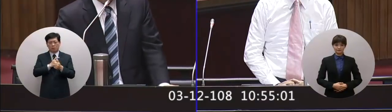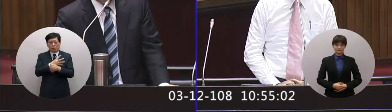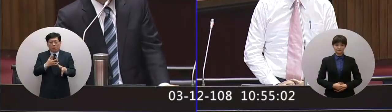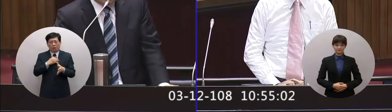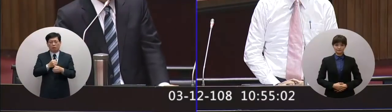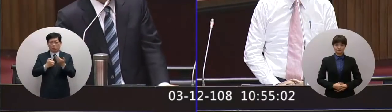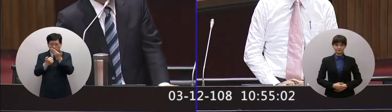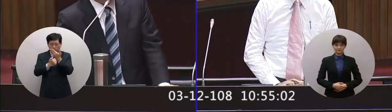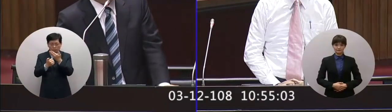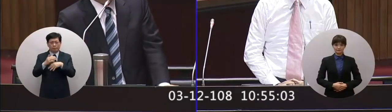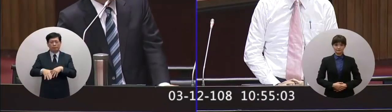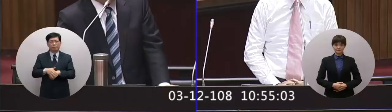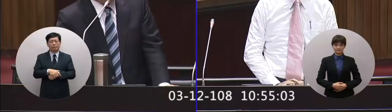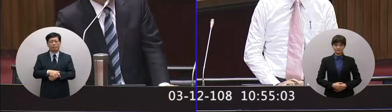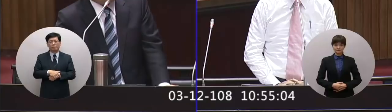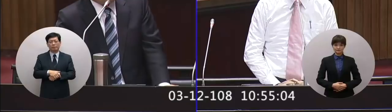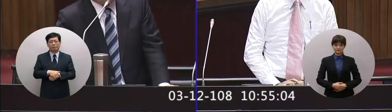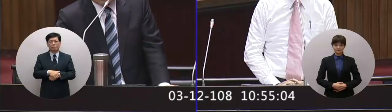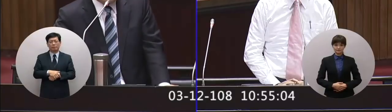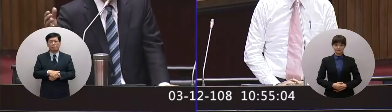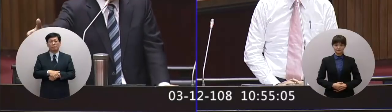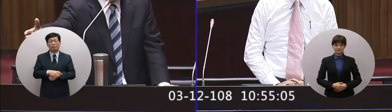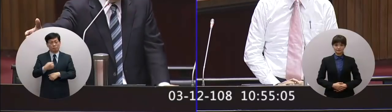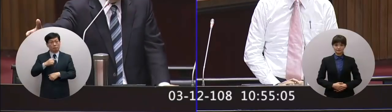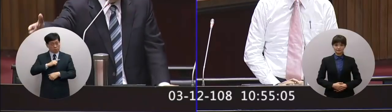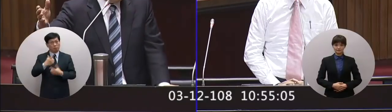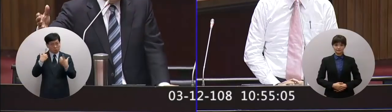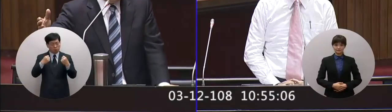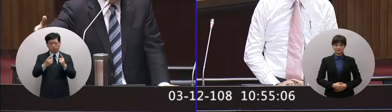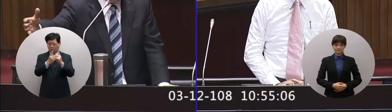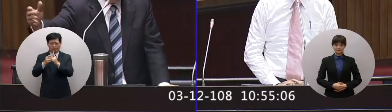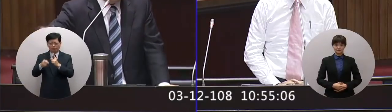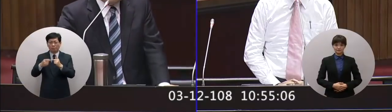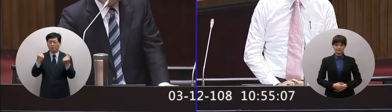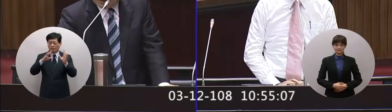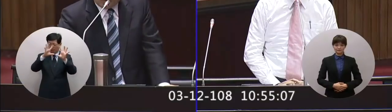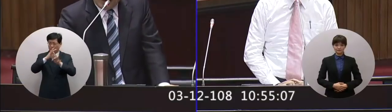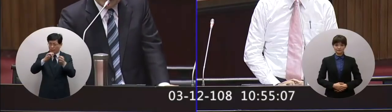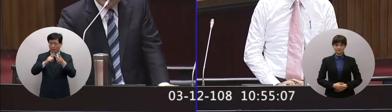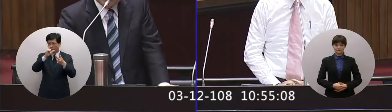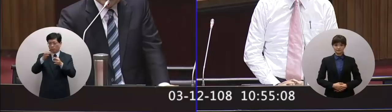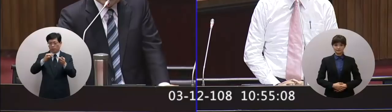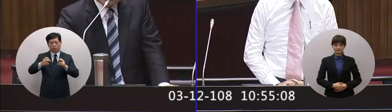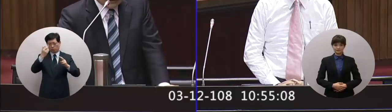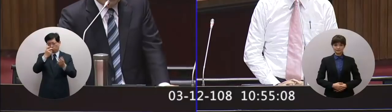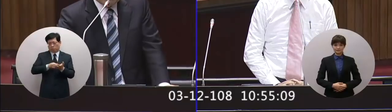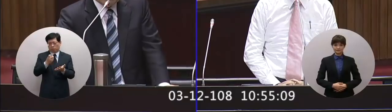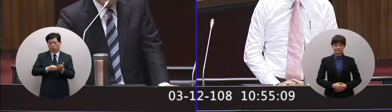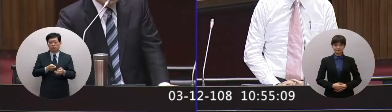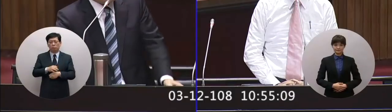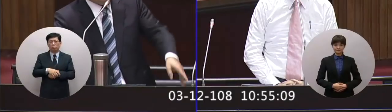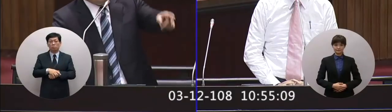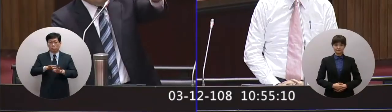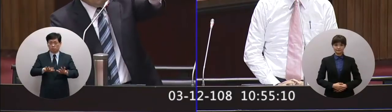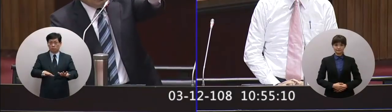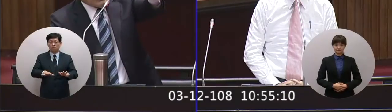之下染上毒品所以我已經處理這個夜店酒店這個管理治安